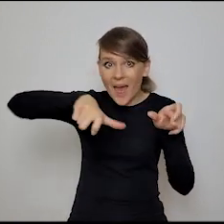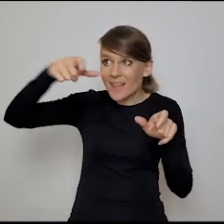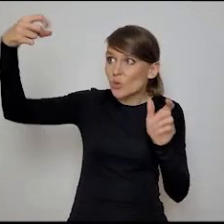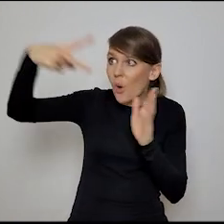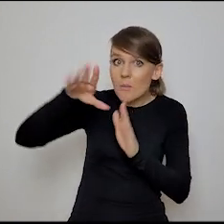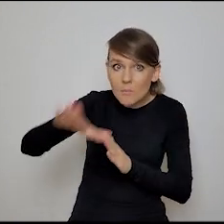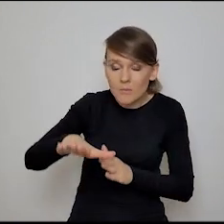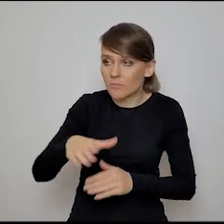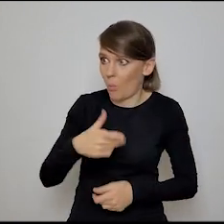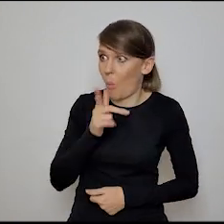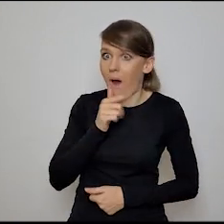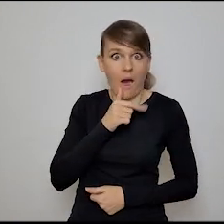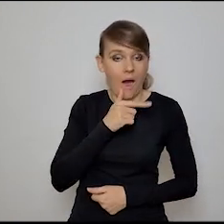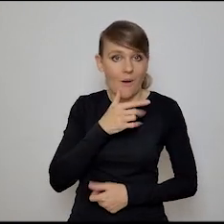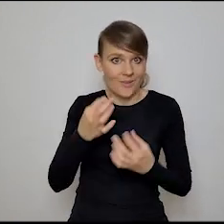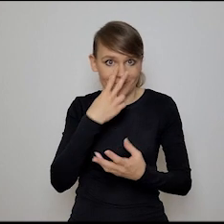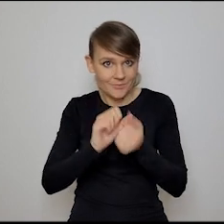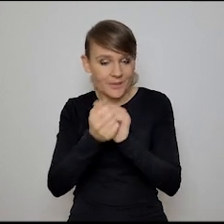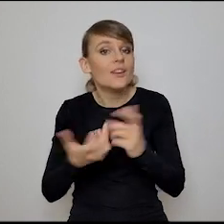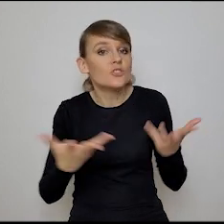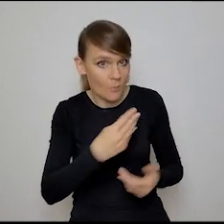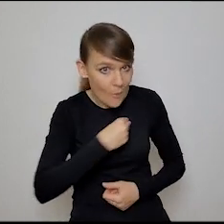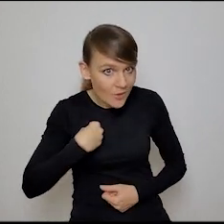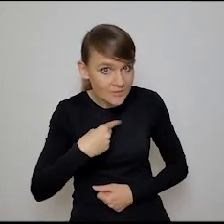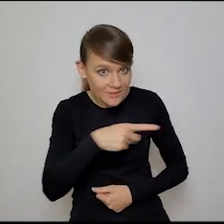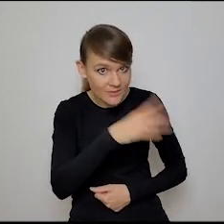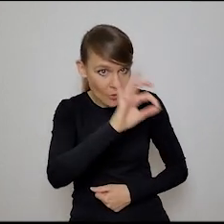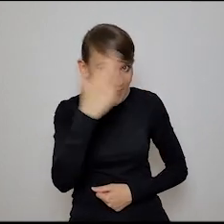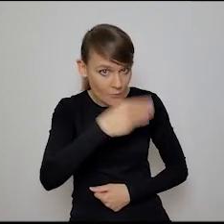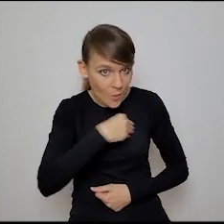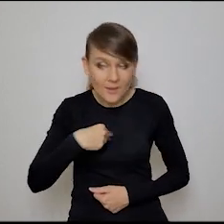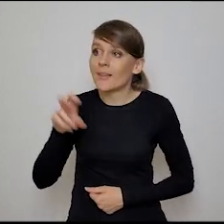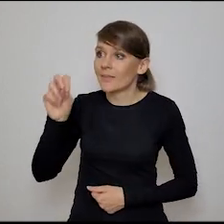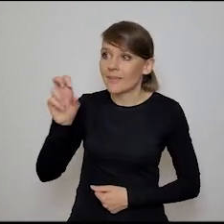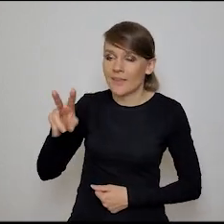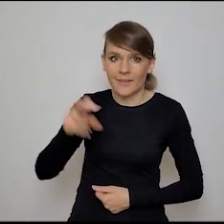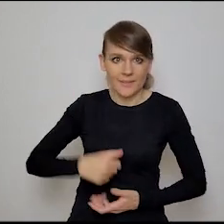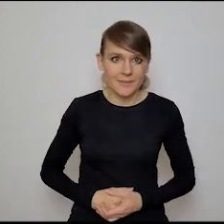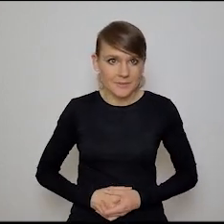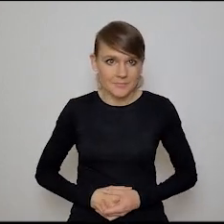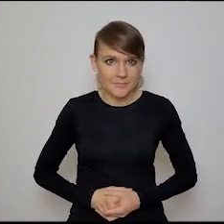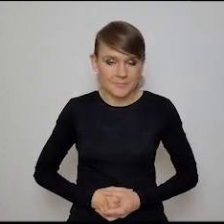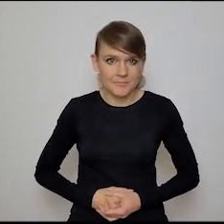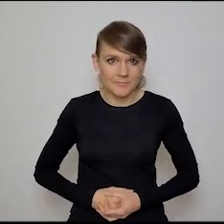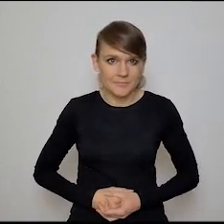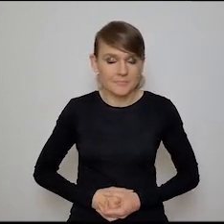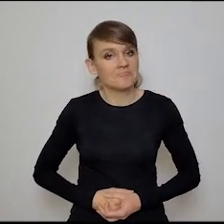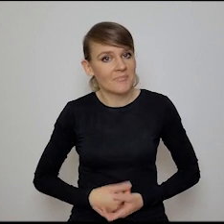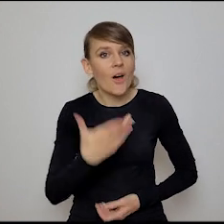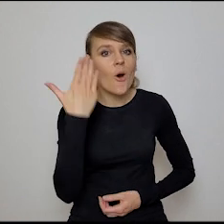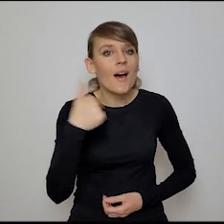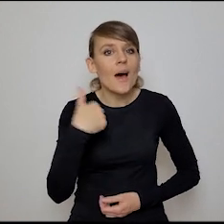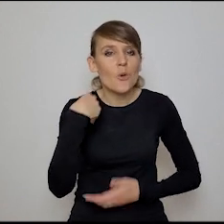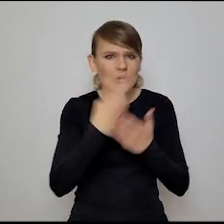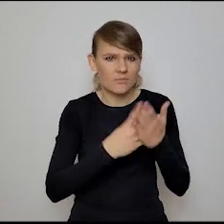wow, no, no, jesteśmy trochę gdzie. To Polsce? W Polsce tacy znajomi? Tak, tak, tak. Wyobraź sobie, mówiąc o tak. To ostatnio